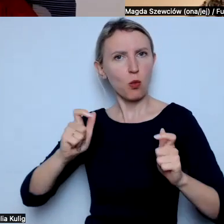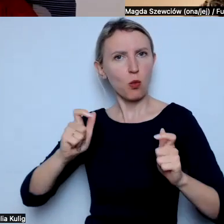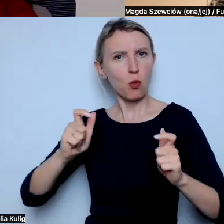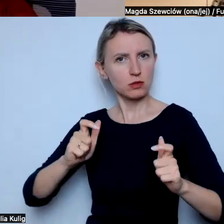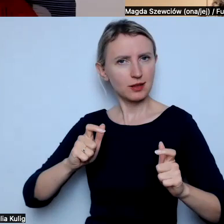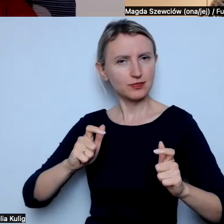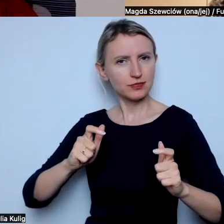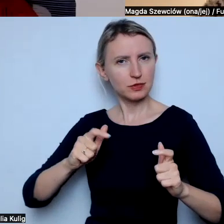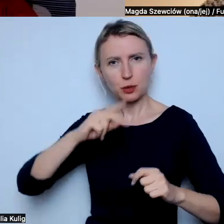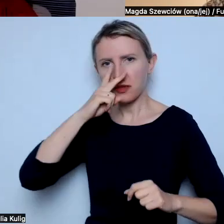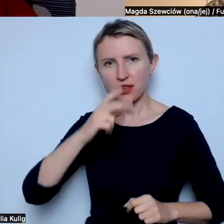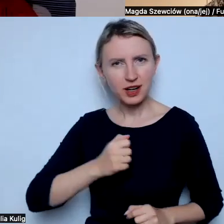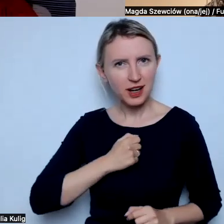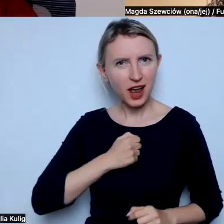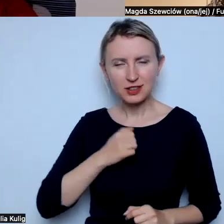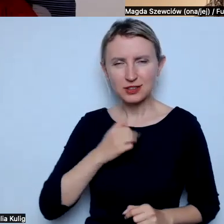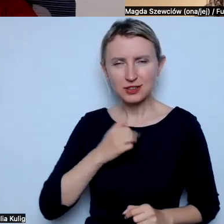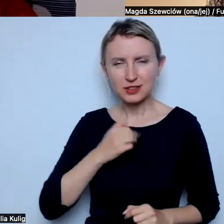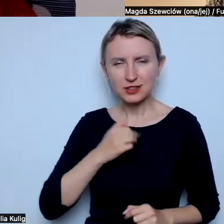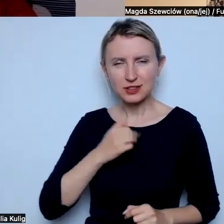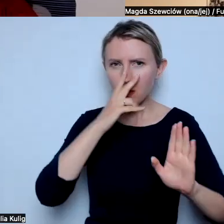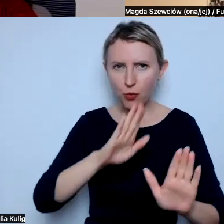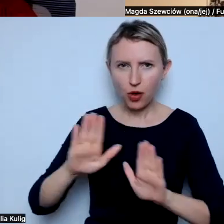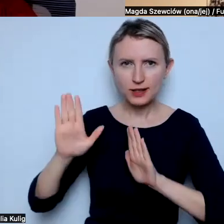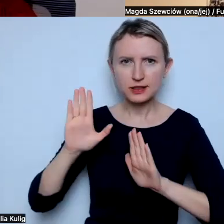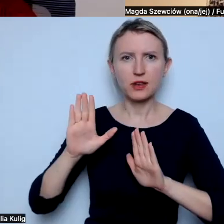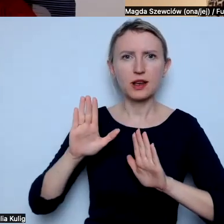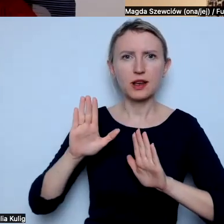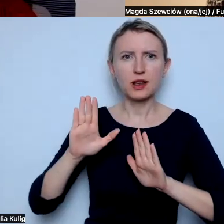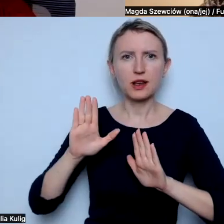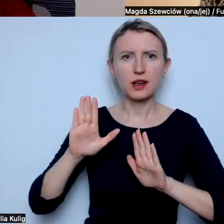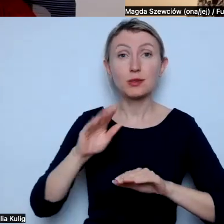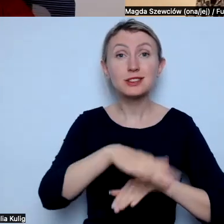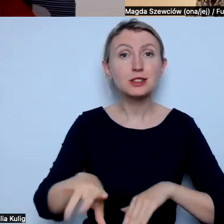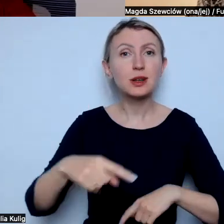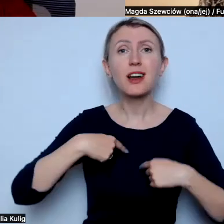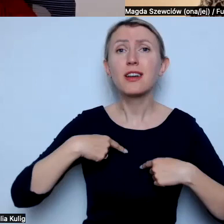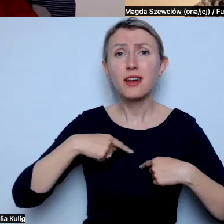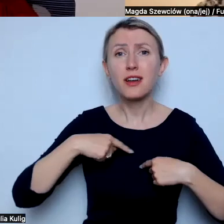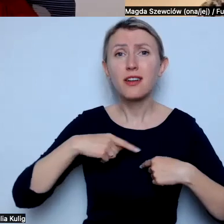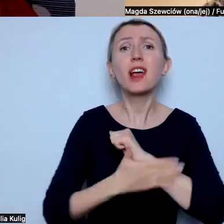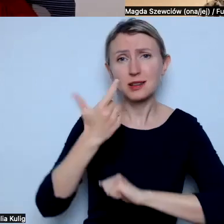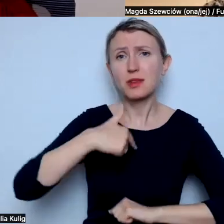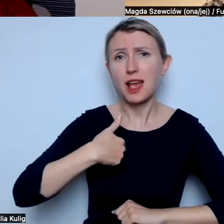Żebyśmy jasno mówiły, pokazywały tym uczniom, że we mnie masz wsparcie.